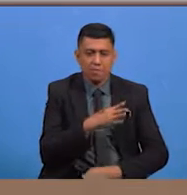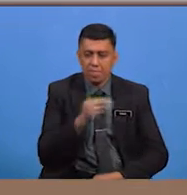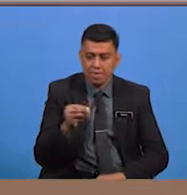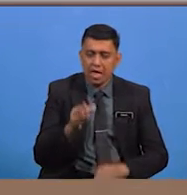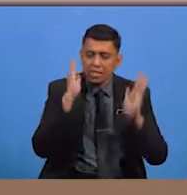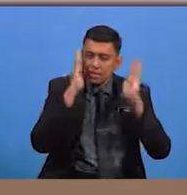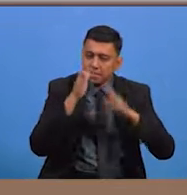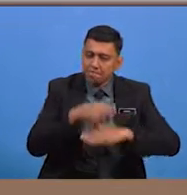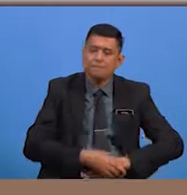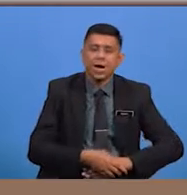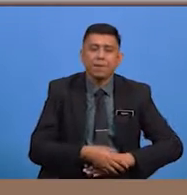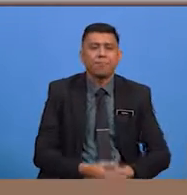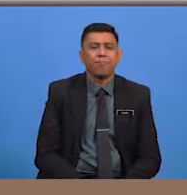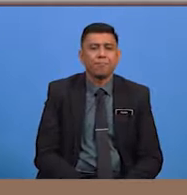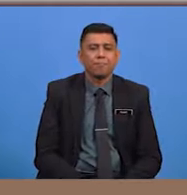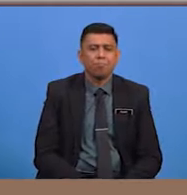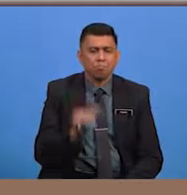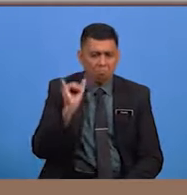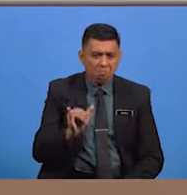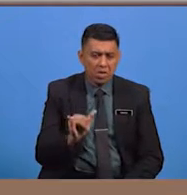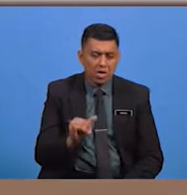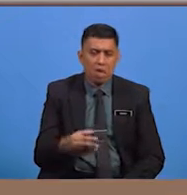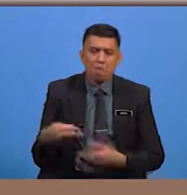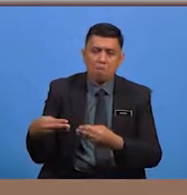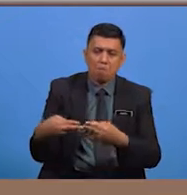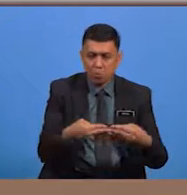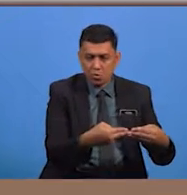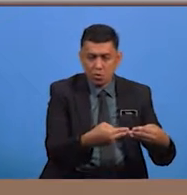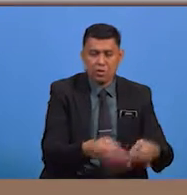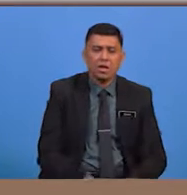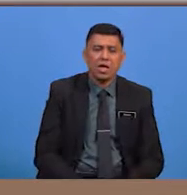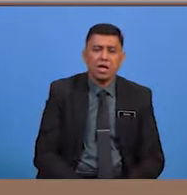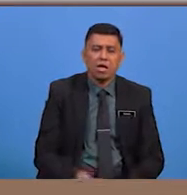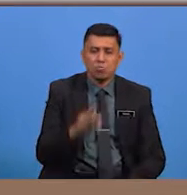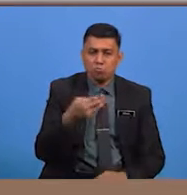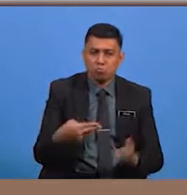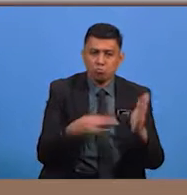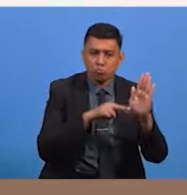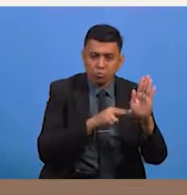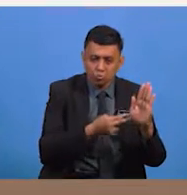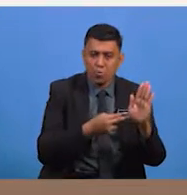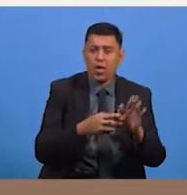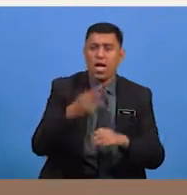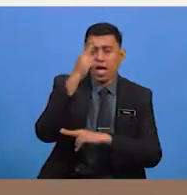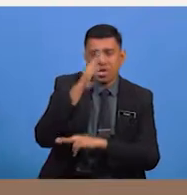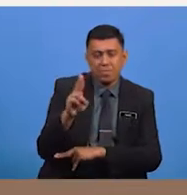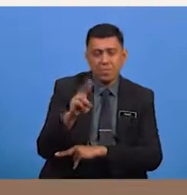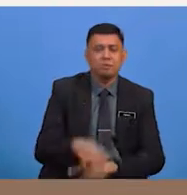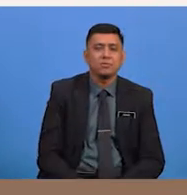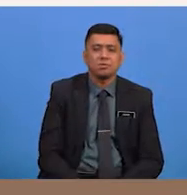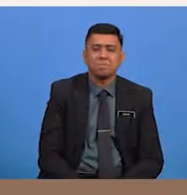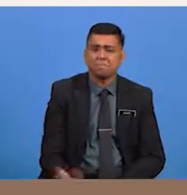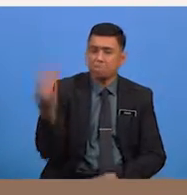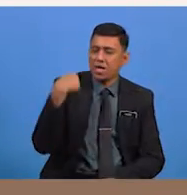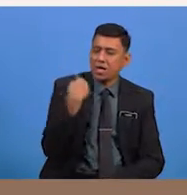sembahyang Yang ini yang mendorong kepada unsur keagamaan Baik, mari